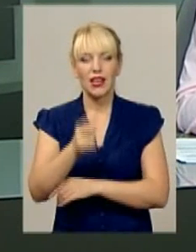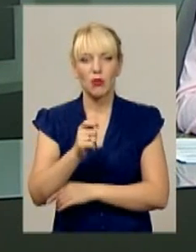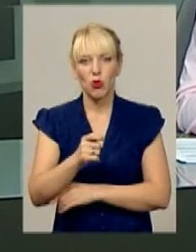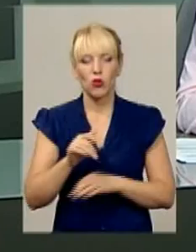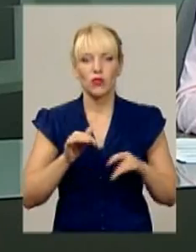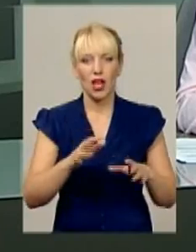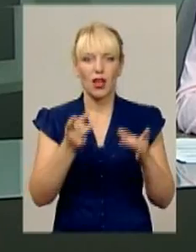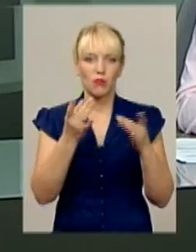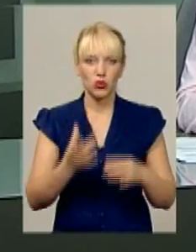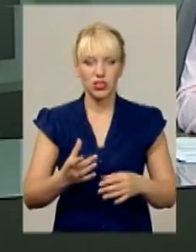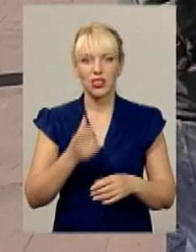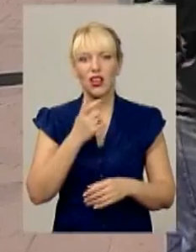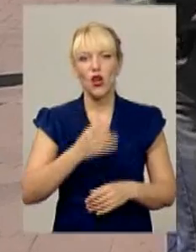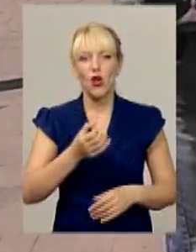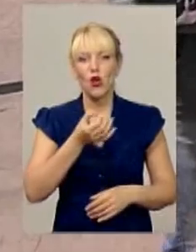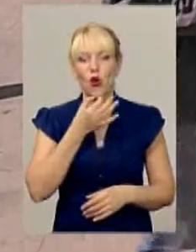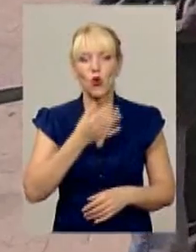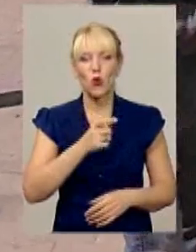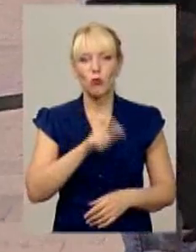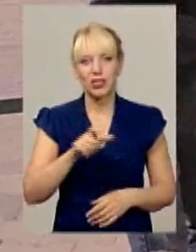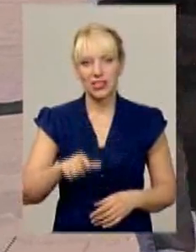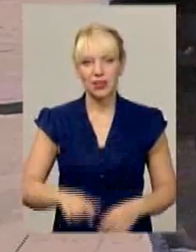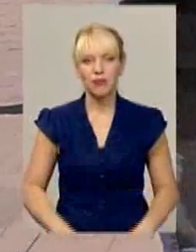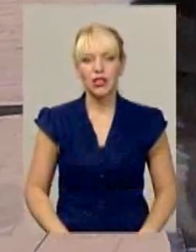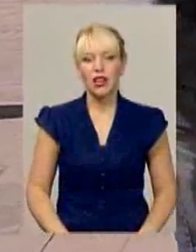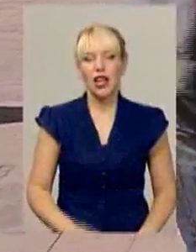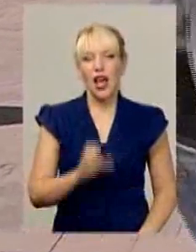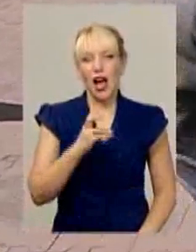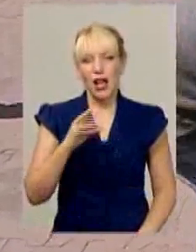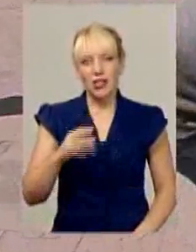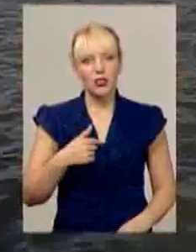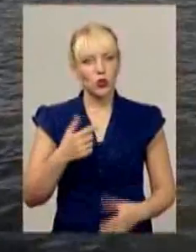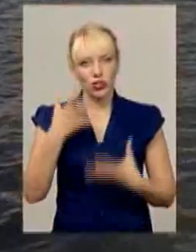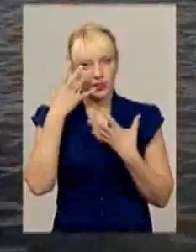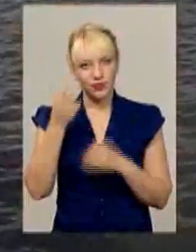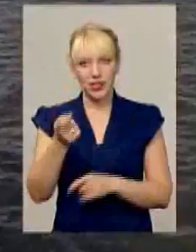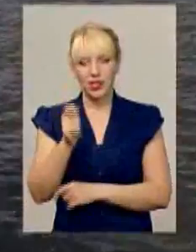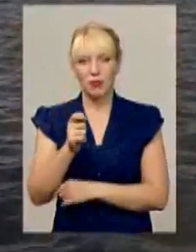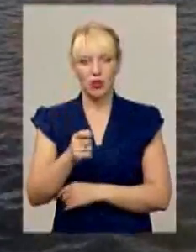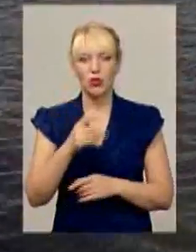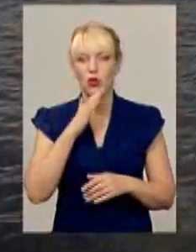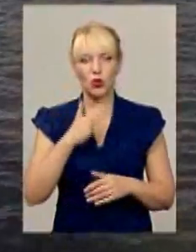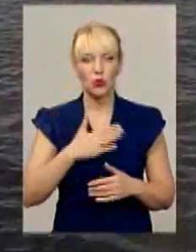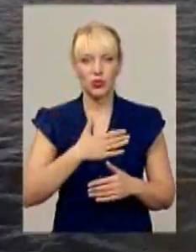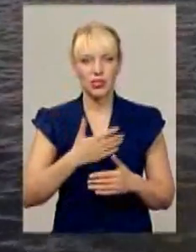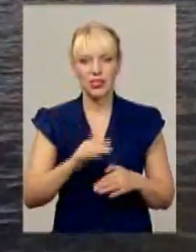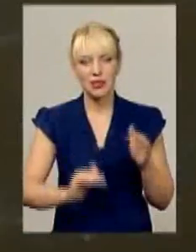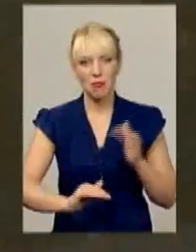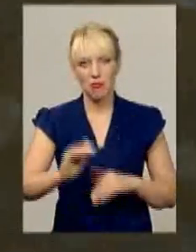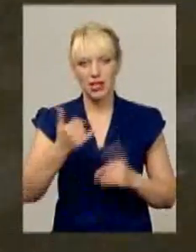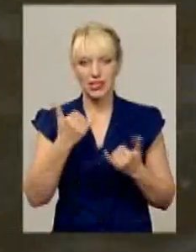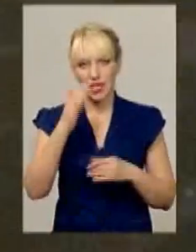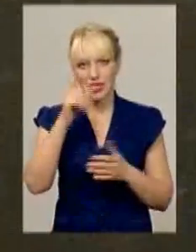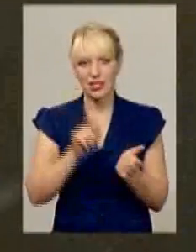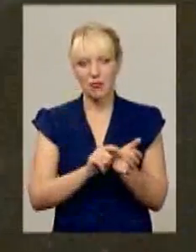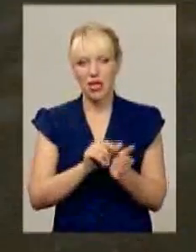й прості любителі повудити. Пан Анатолій – завзяти рибалка. Повудити любить з малку. Зараз чоловік на пенсії, тому часу